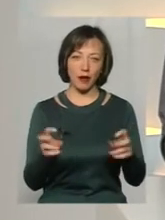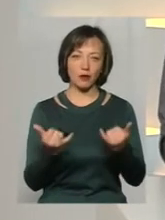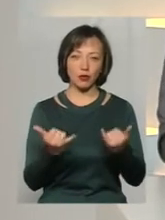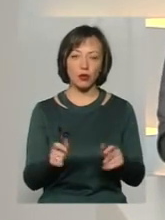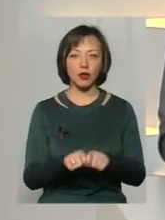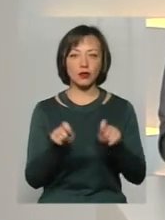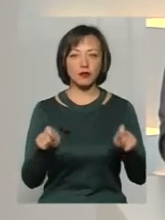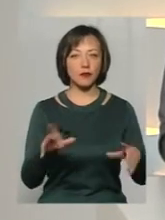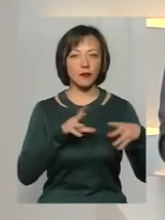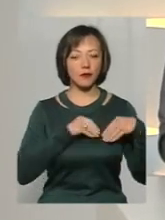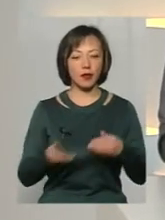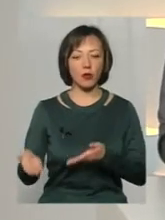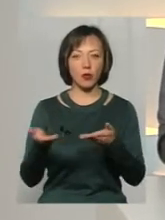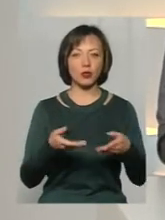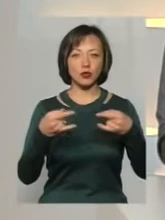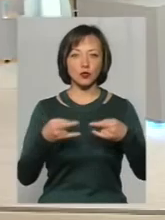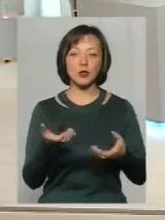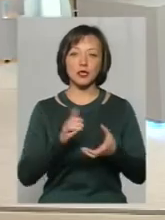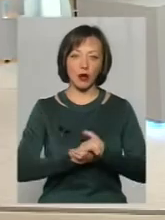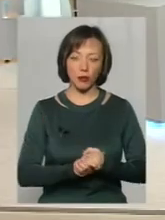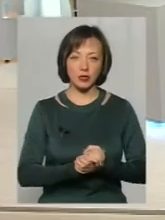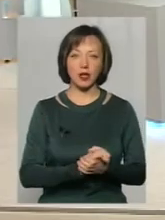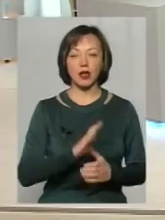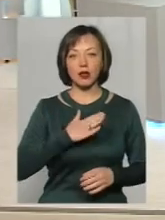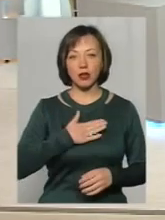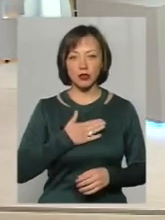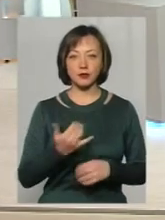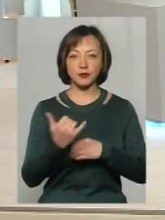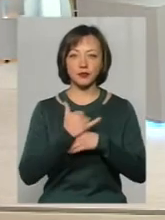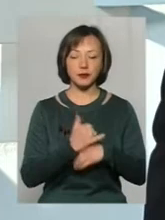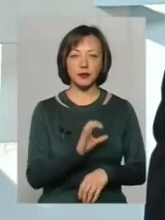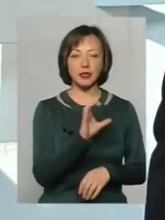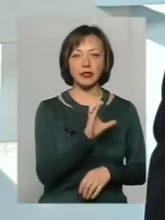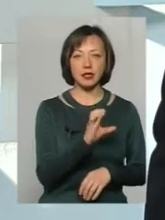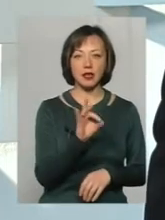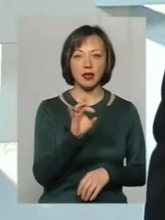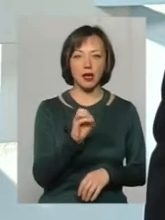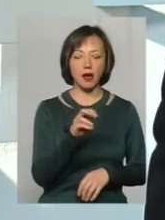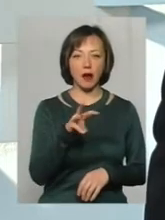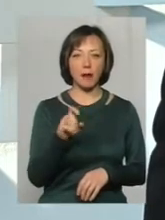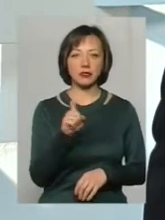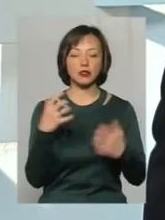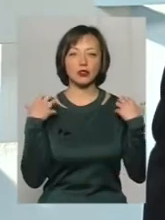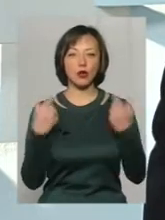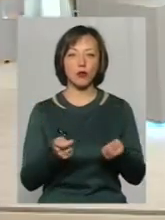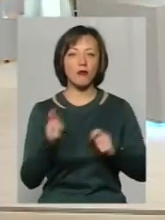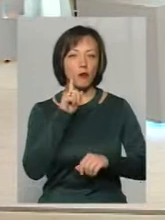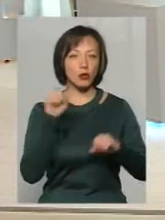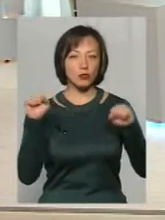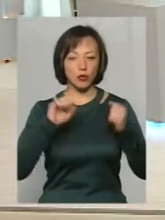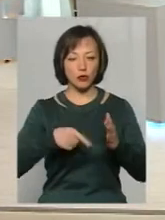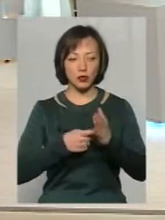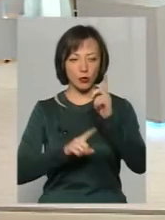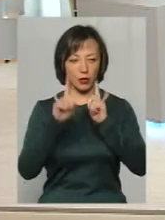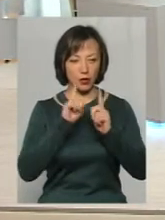будуть розкривати зі мною гості нашою студією, тож знайомтесь. В нашій студії сьогодні Сергій Ремес, начальник управління молоді та спорту Хмельницької міської ради.